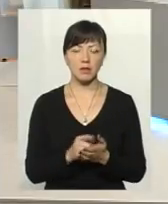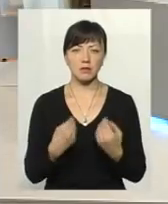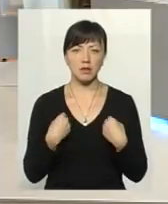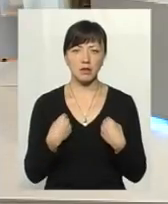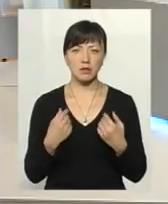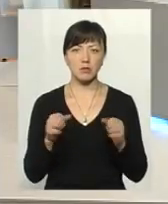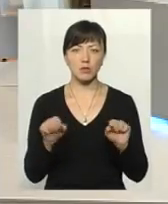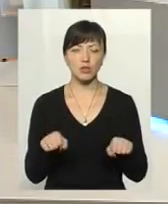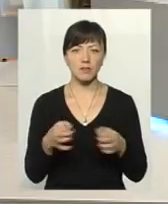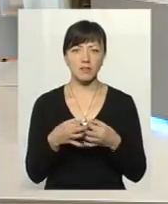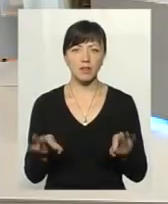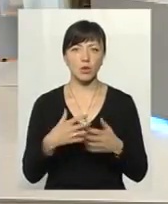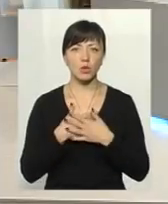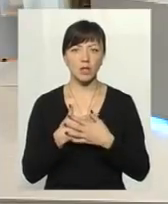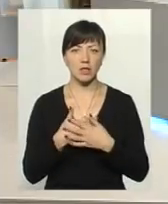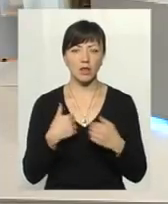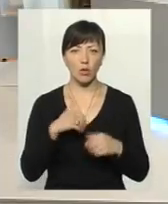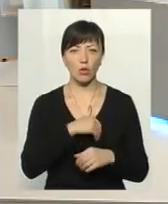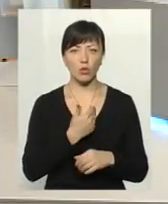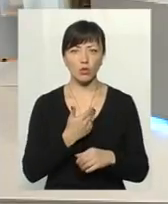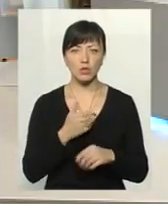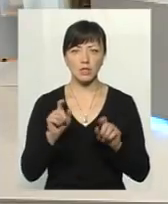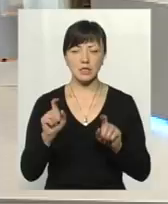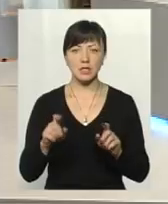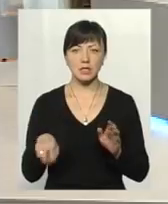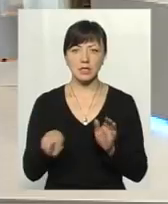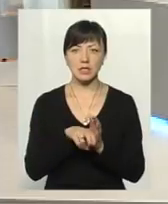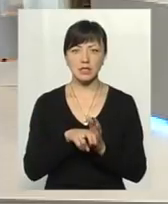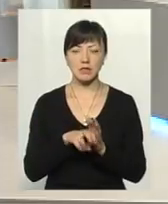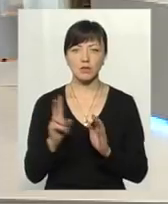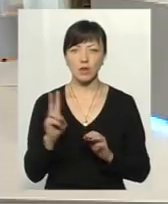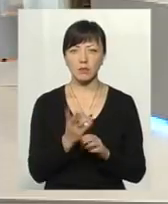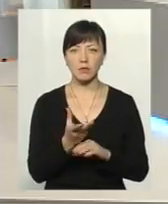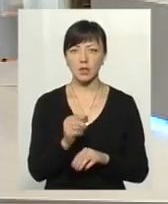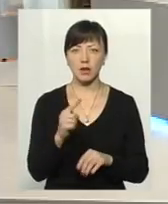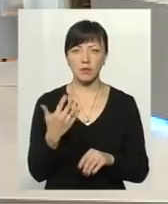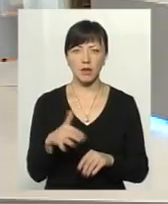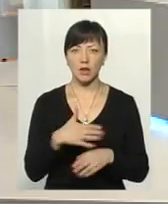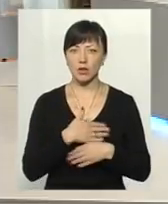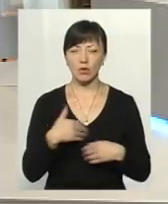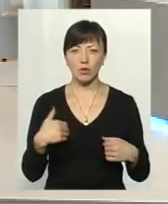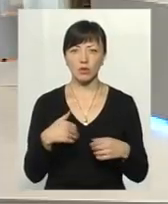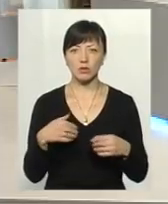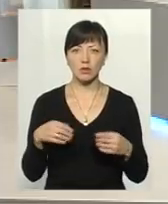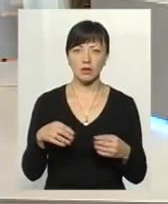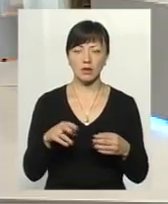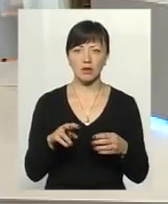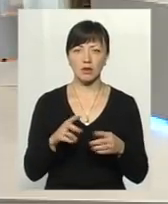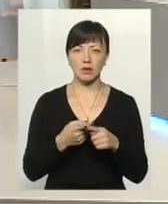мені можливість «вільно дихати». Я хочу шісті талево заплатити рубль 50. Я хочу трнятися по закутками.